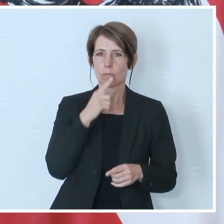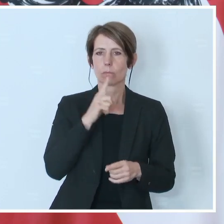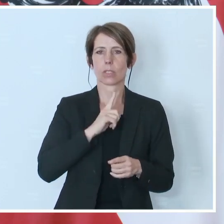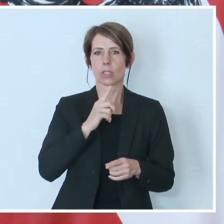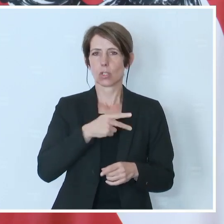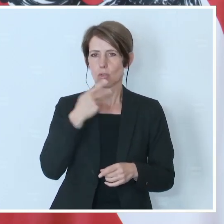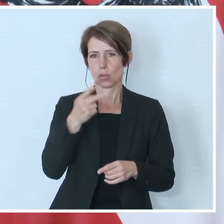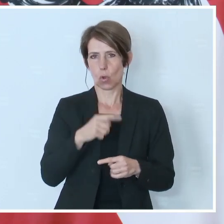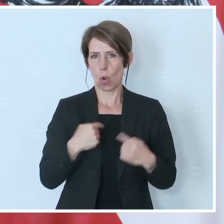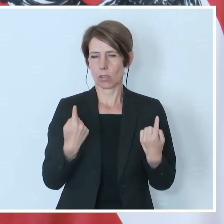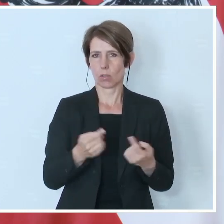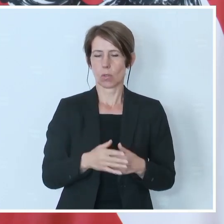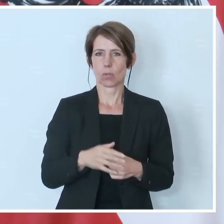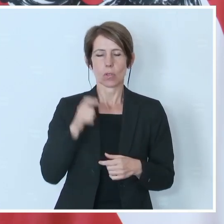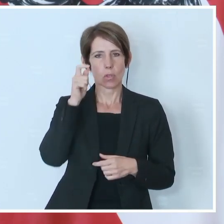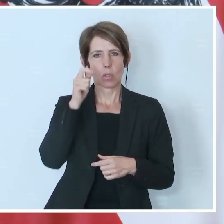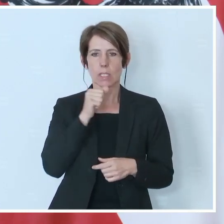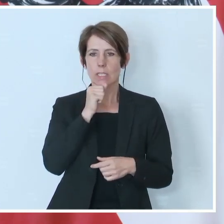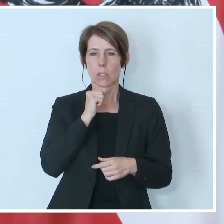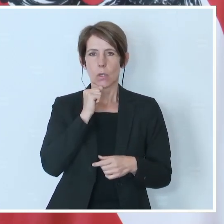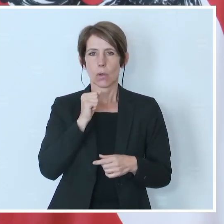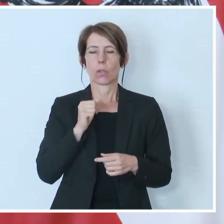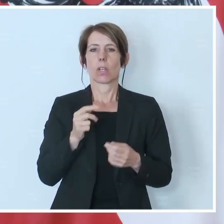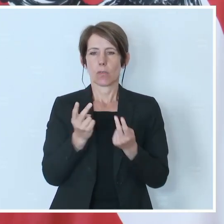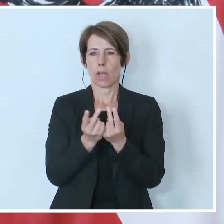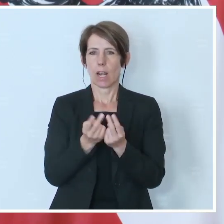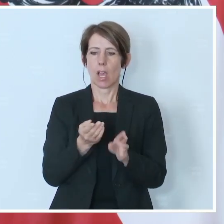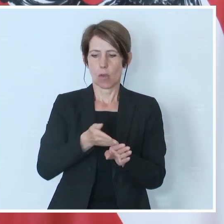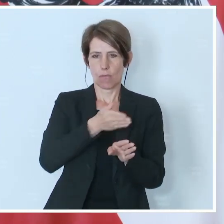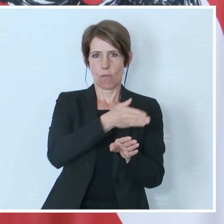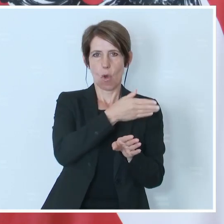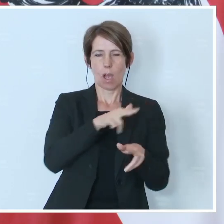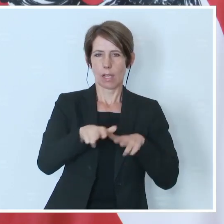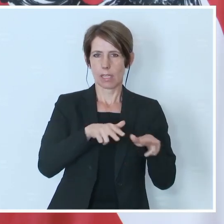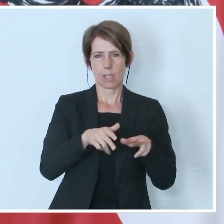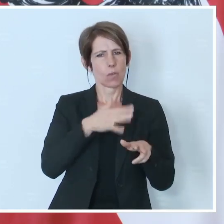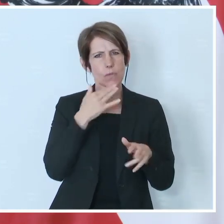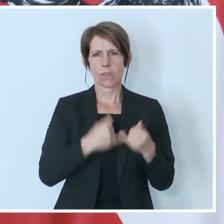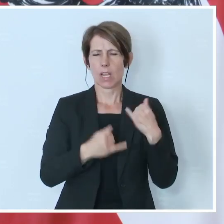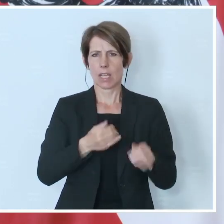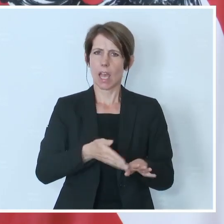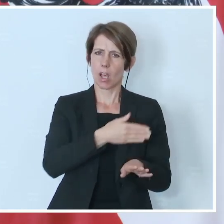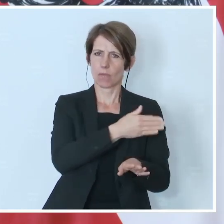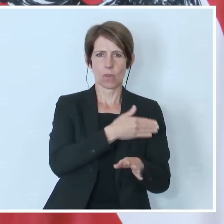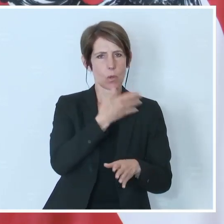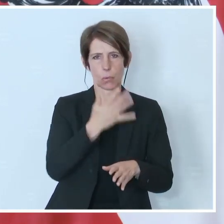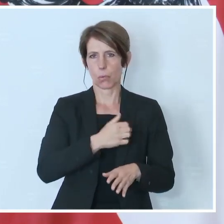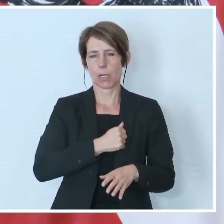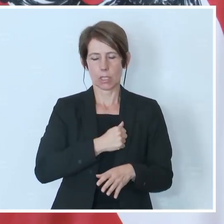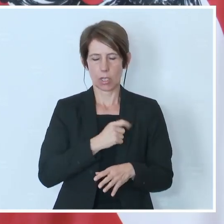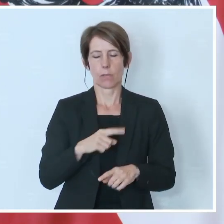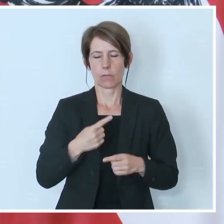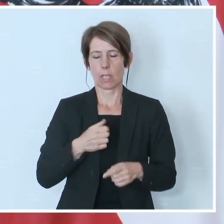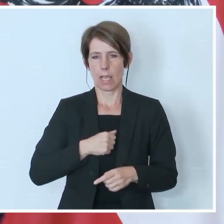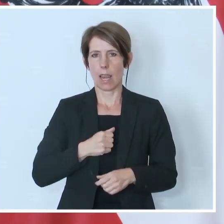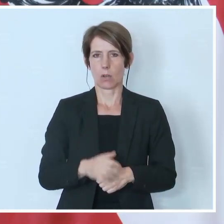dass Türkis-Grün im Gegensatz zu den Vorgängerregierungen über viele Jahre davor nämlich gelungen ist. Sehr viel